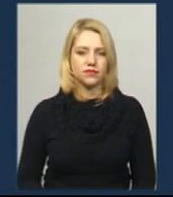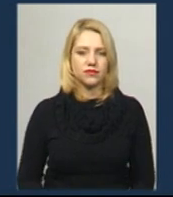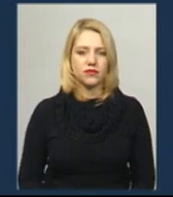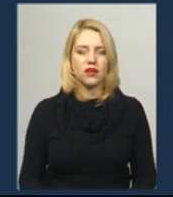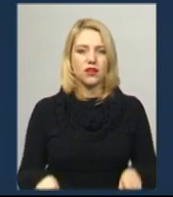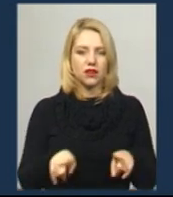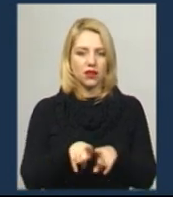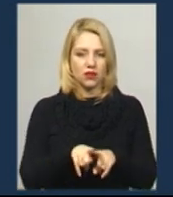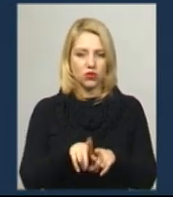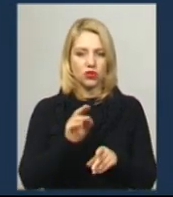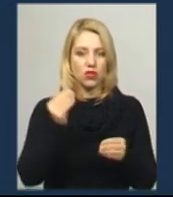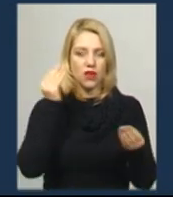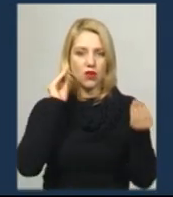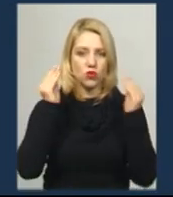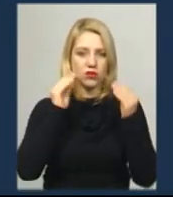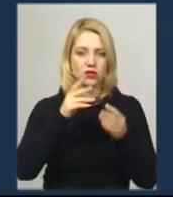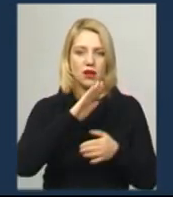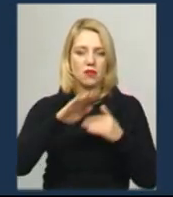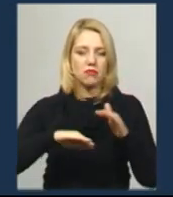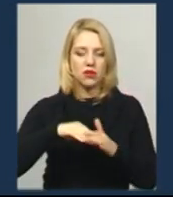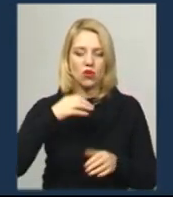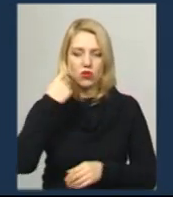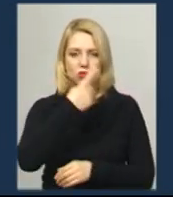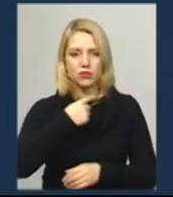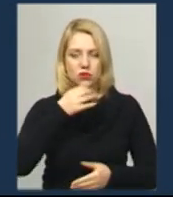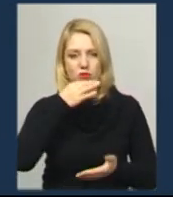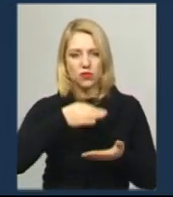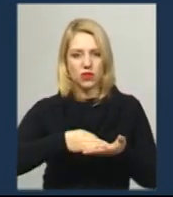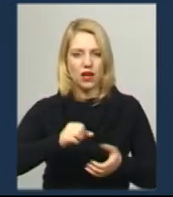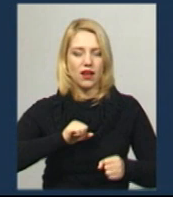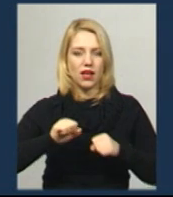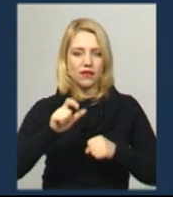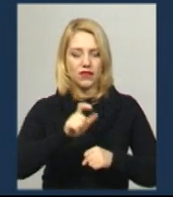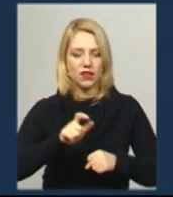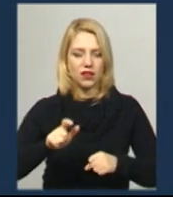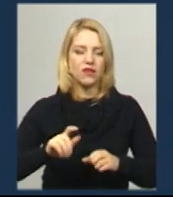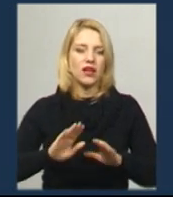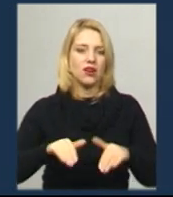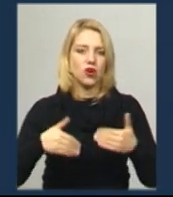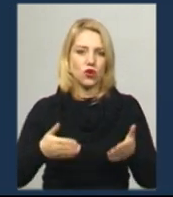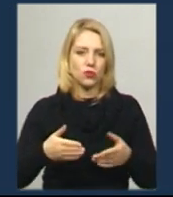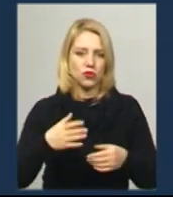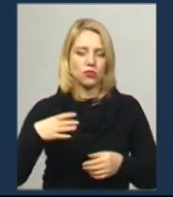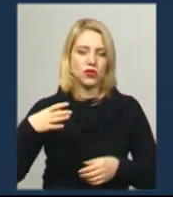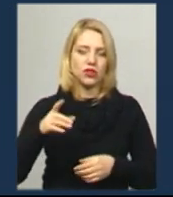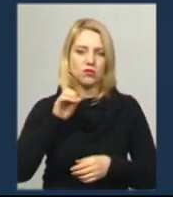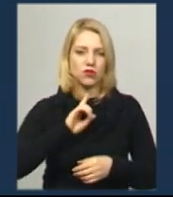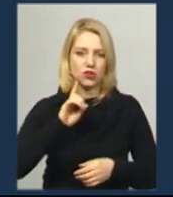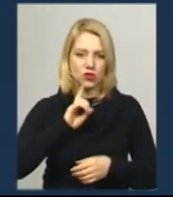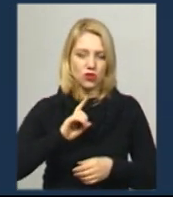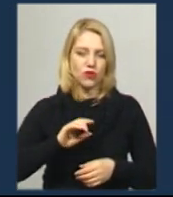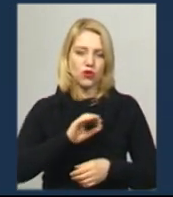Також на розсуд під особисту відповідальність керівників рекомендуємо тимчасово призупиняти такі об'єкти загального користування,